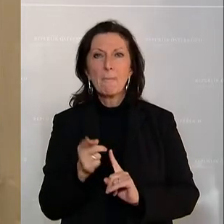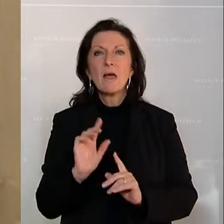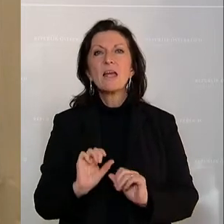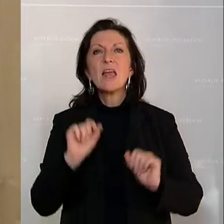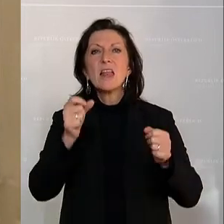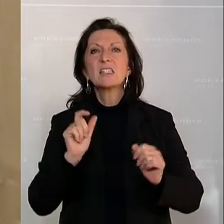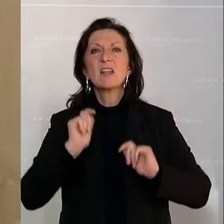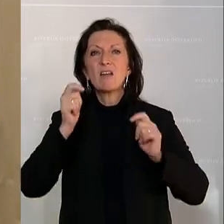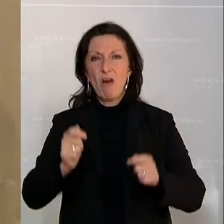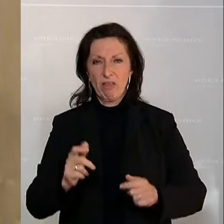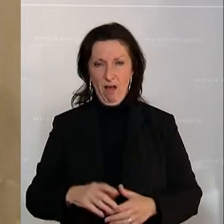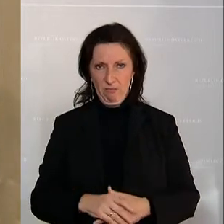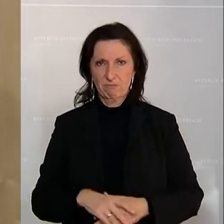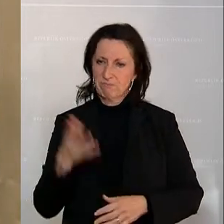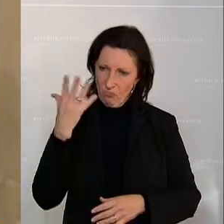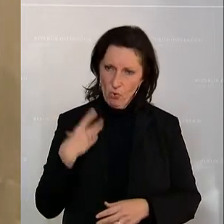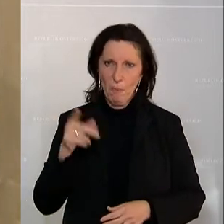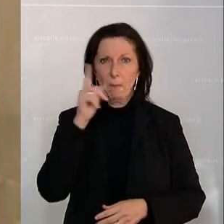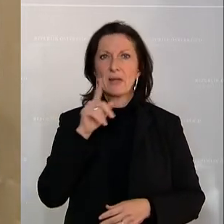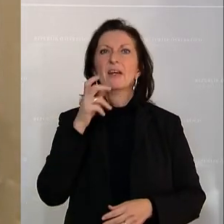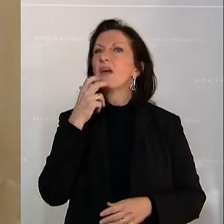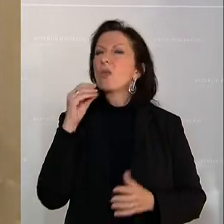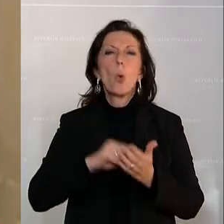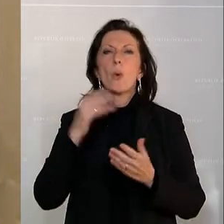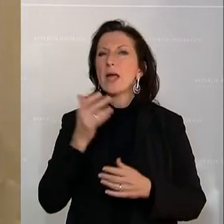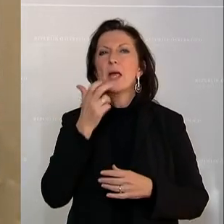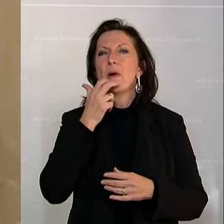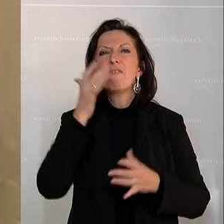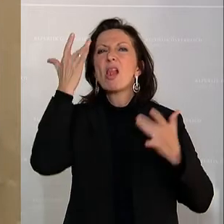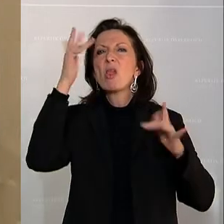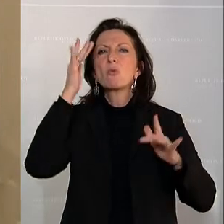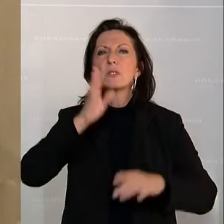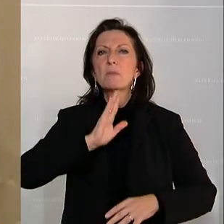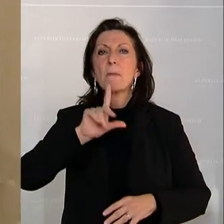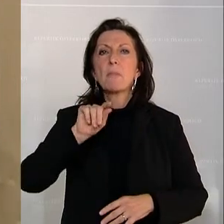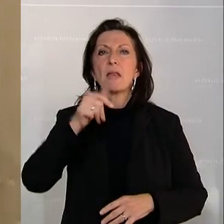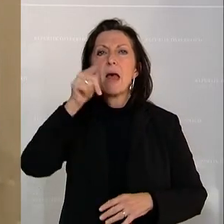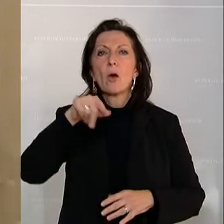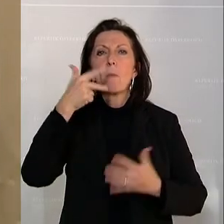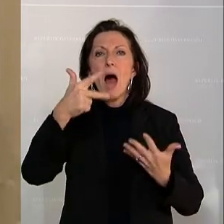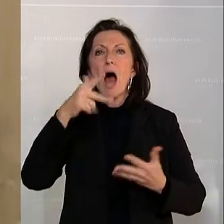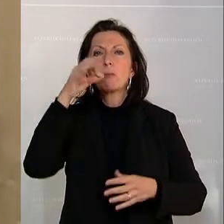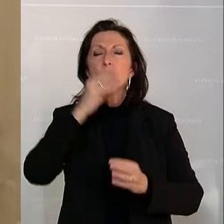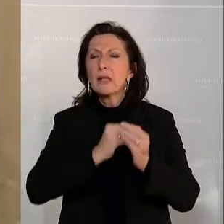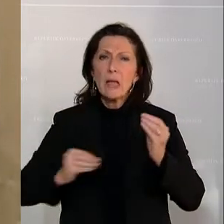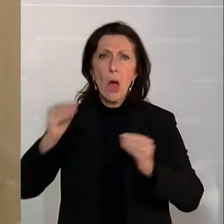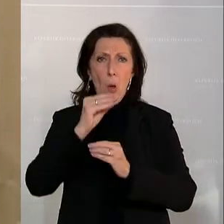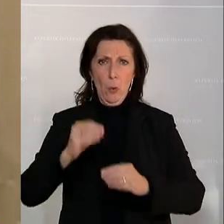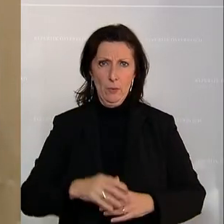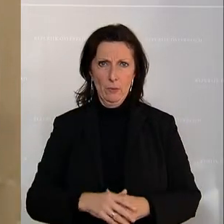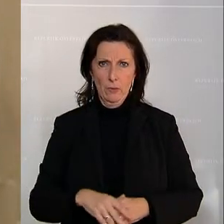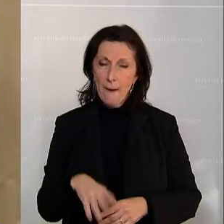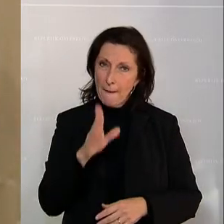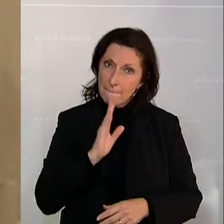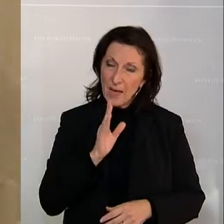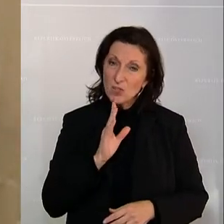wieder. Sie wollen nach wie vor die Luxuspensionen mit mindestens 1,8 Prozent erhöhen. Bei einer Pension